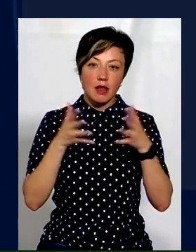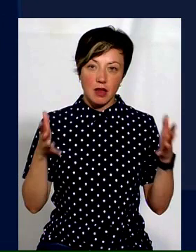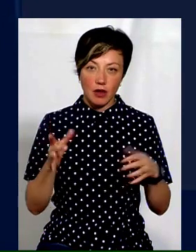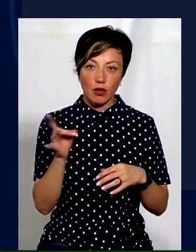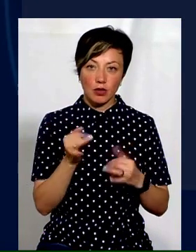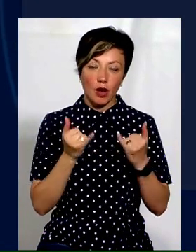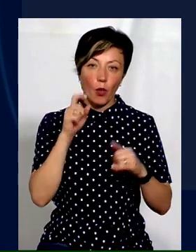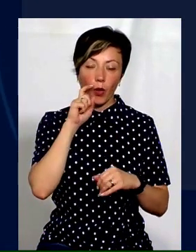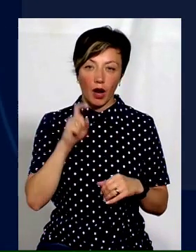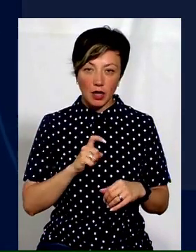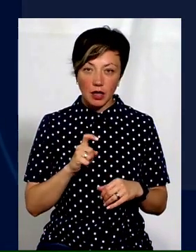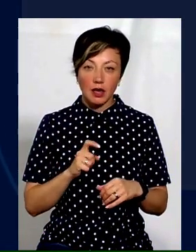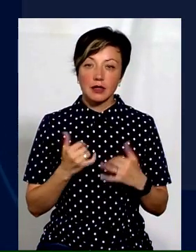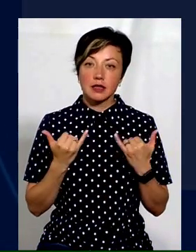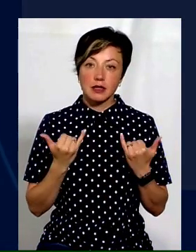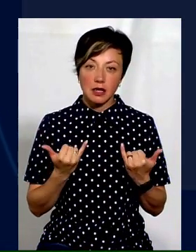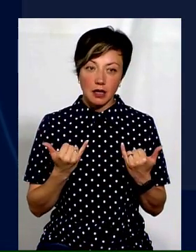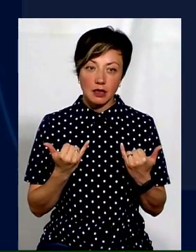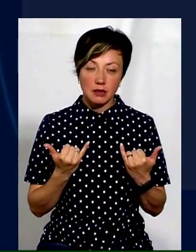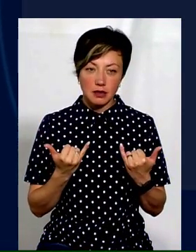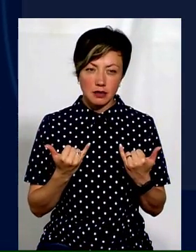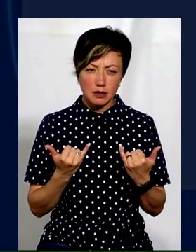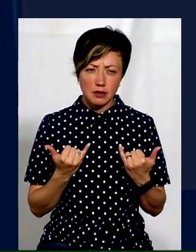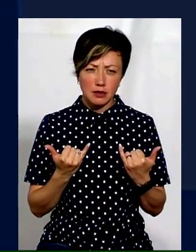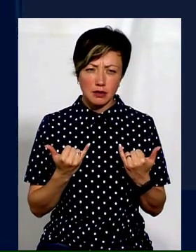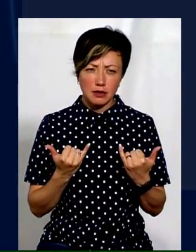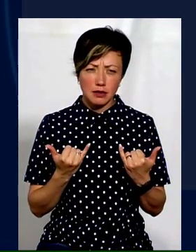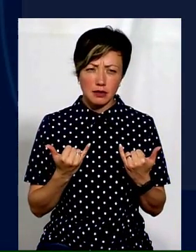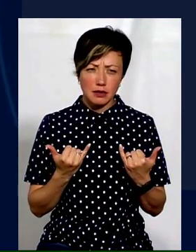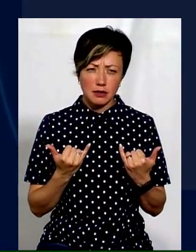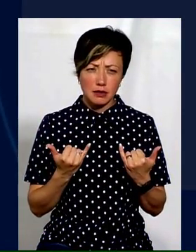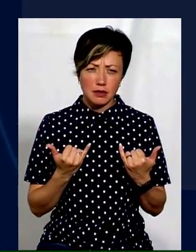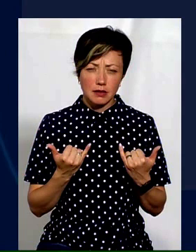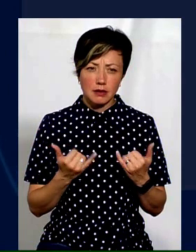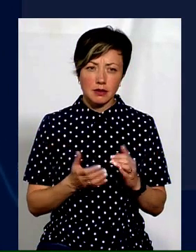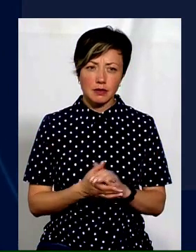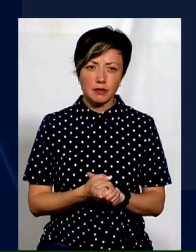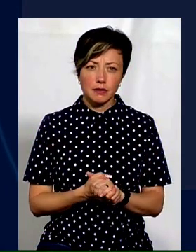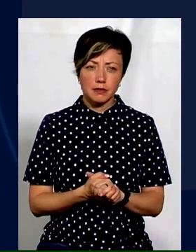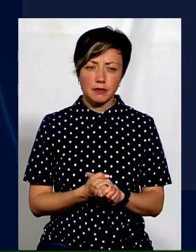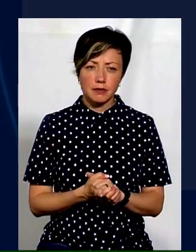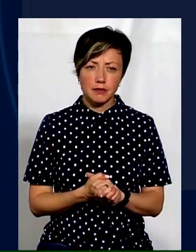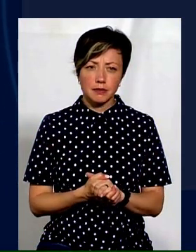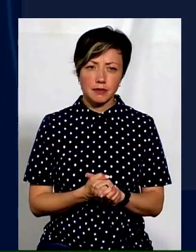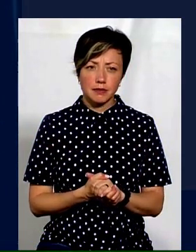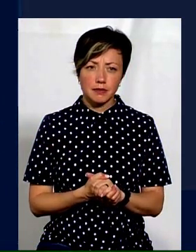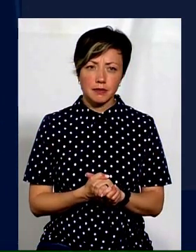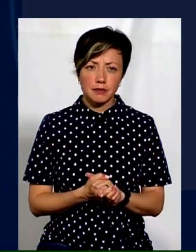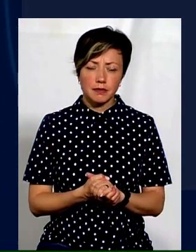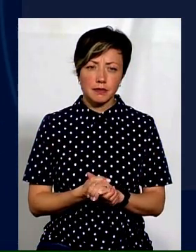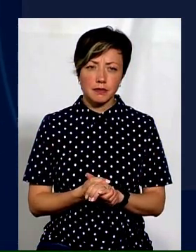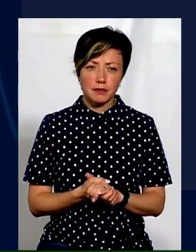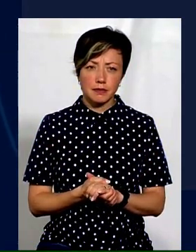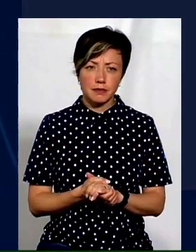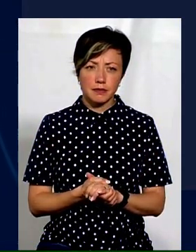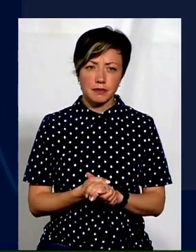як для України. Але, знову таки, зараз в ринок в цьому найпересідному етапі, коли вже є достатньо багато фермерів, вже є продукція, але ще не самовонівські